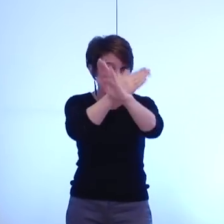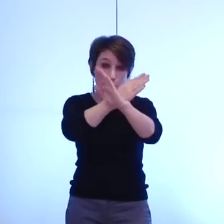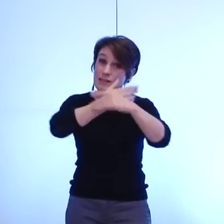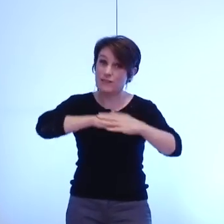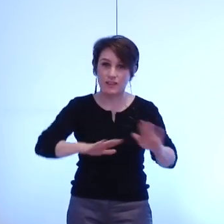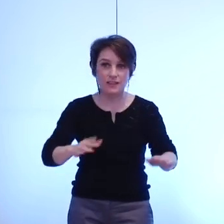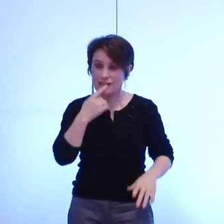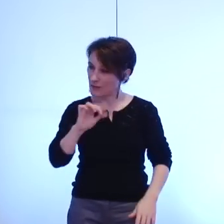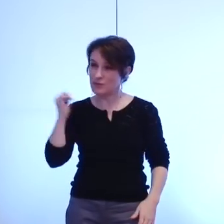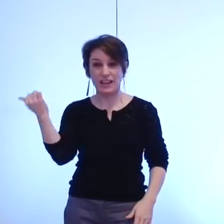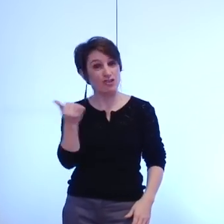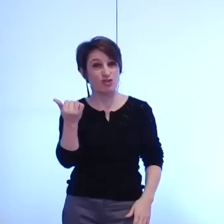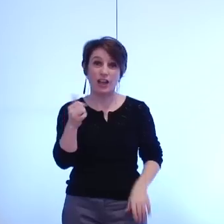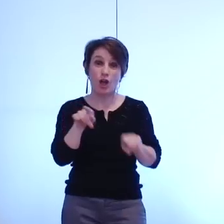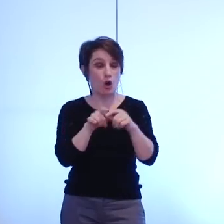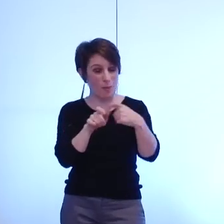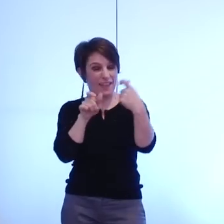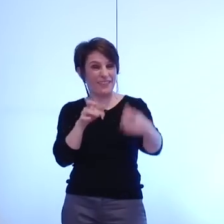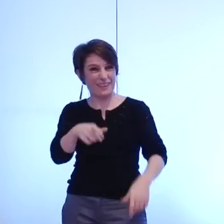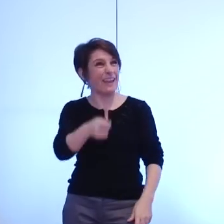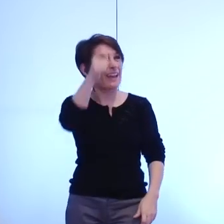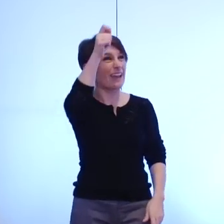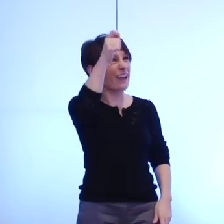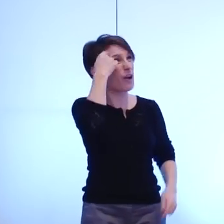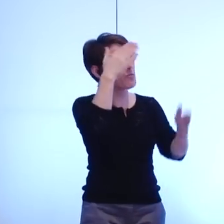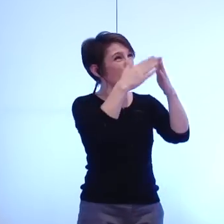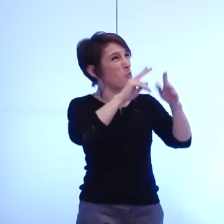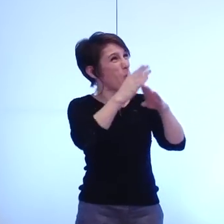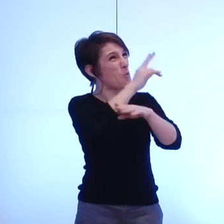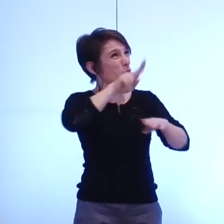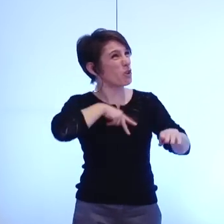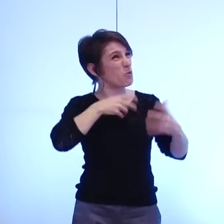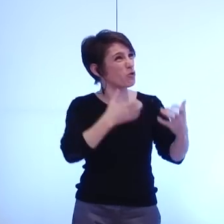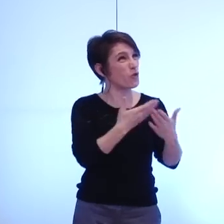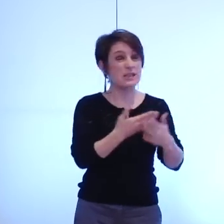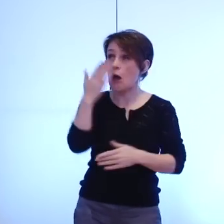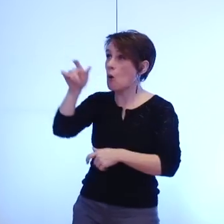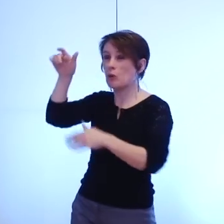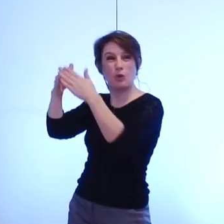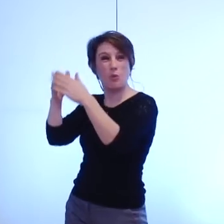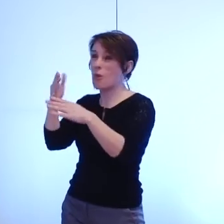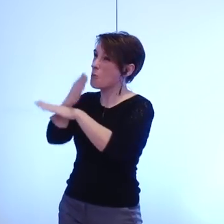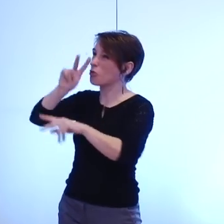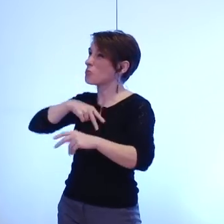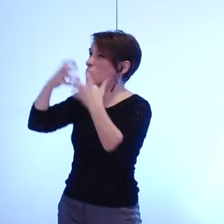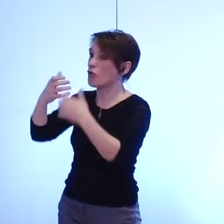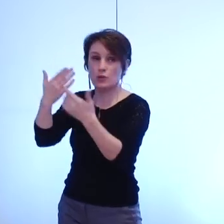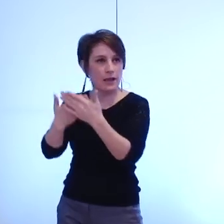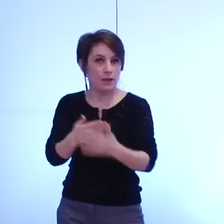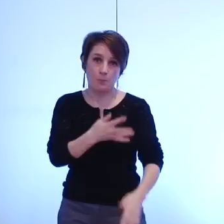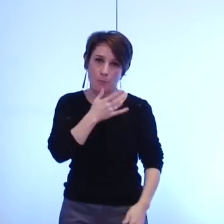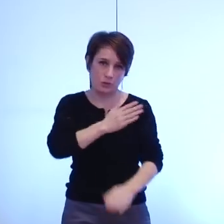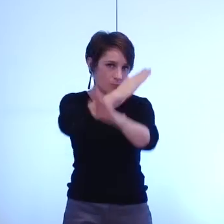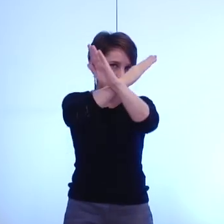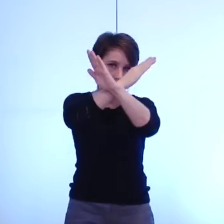du président de l'intercommunalité vient demander qui pour son projet comme ci qui pour son projet comme ça etc etc et très franchement